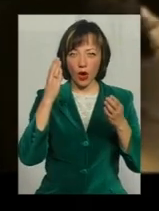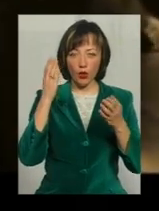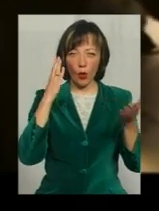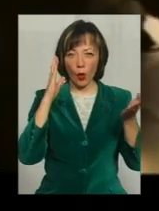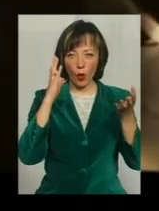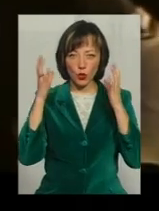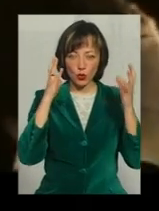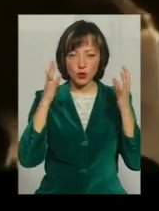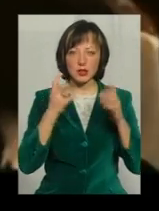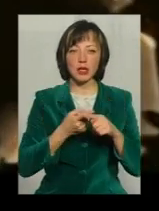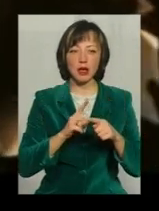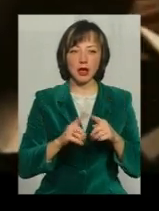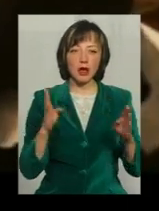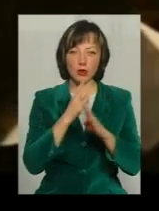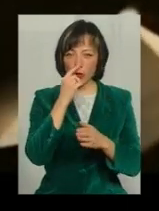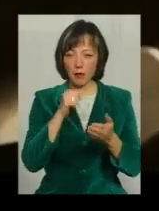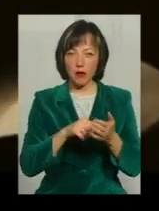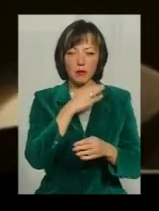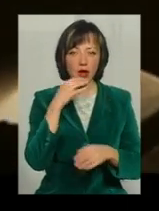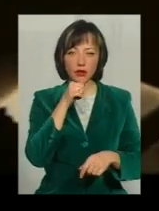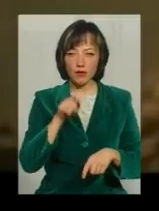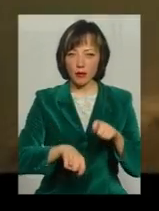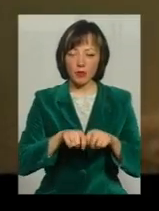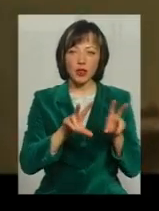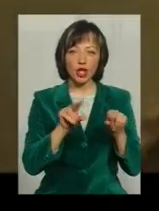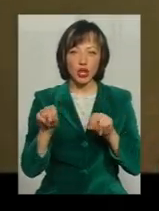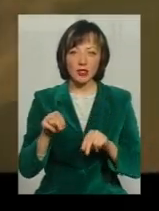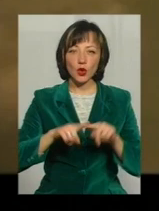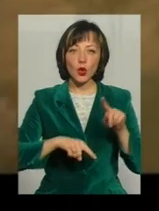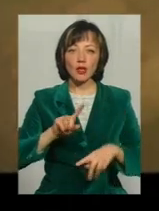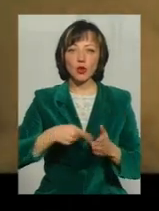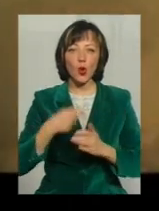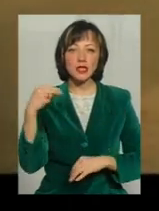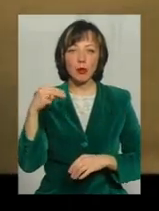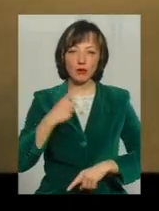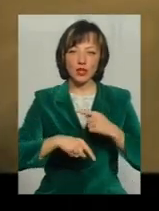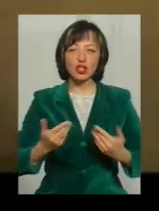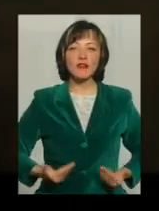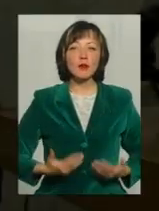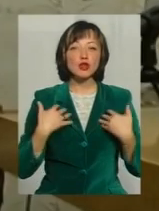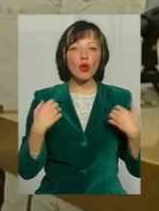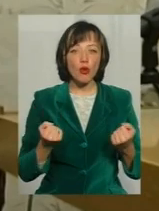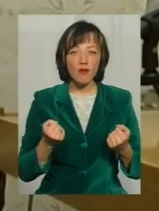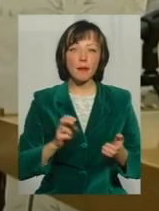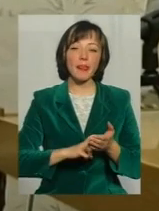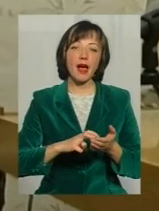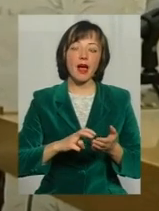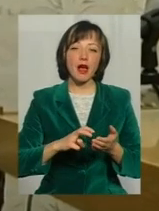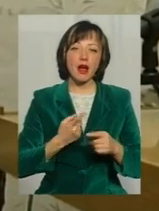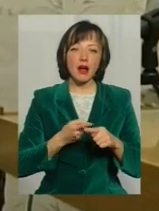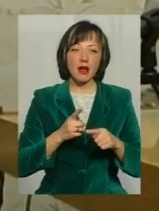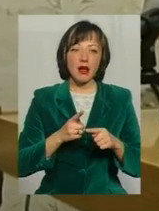юного Ігоря Маренюка прийшлося чимало випробувань На щастя, до рідного Запоріжжя повернувся живим і здоровим Демобілізувався в